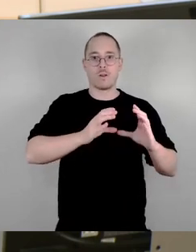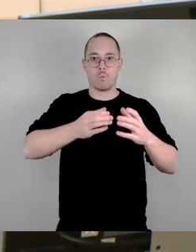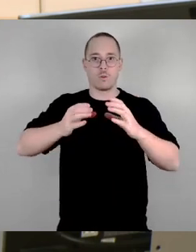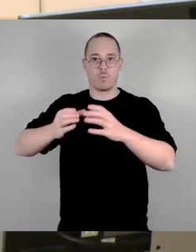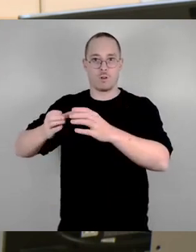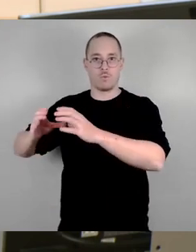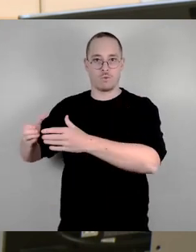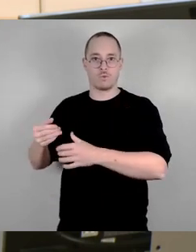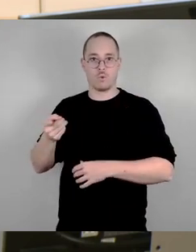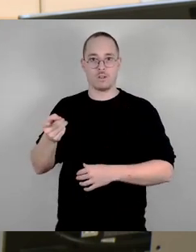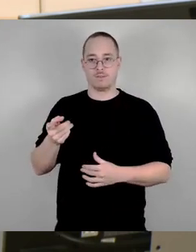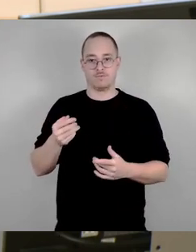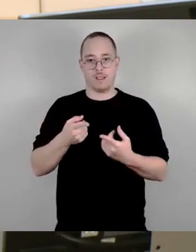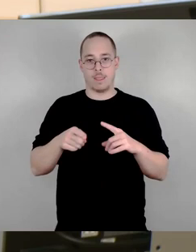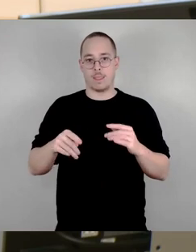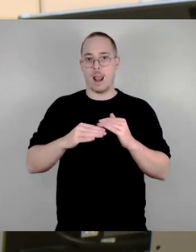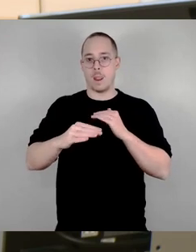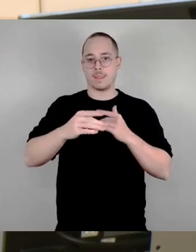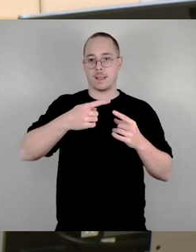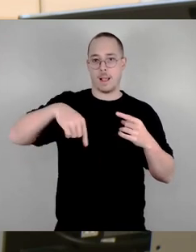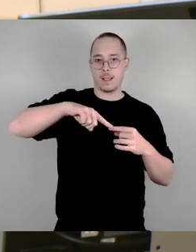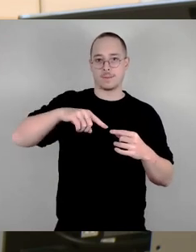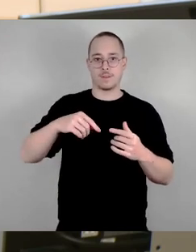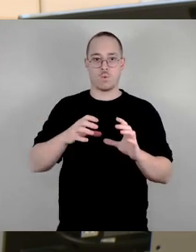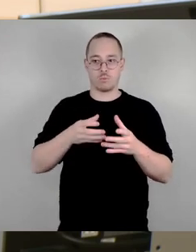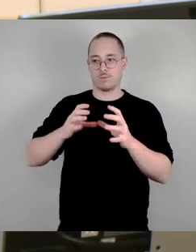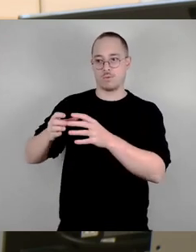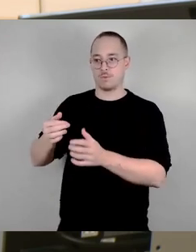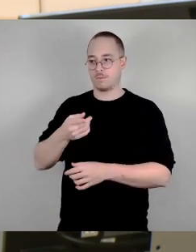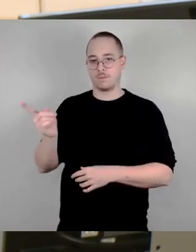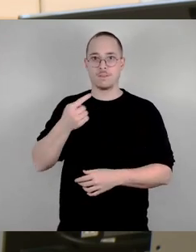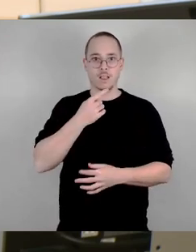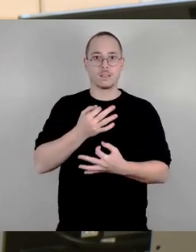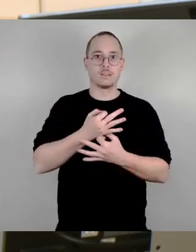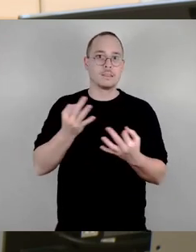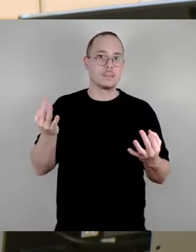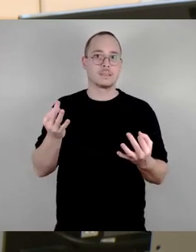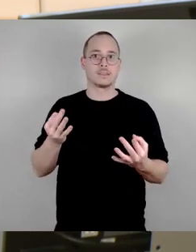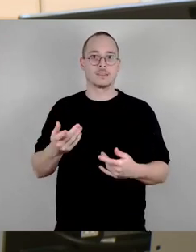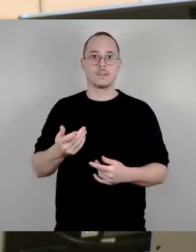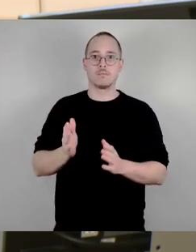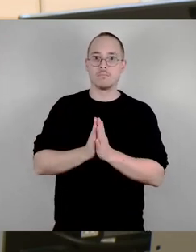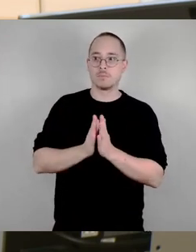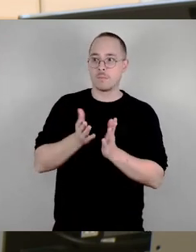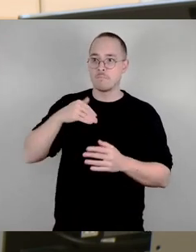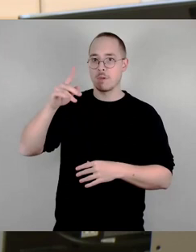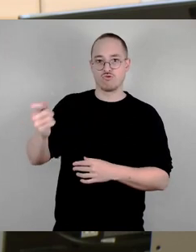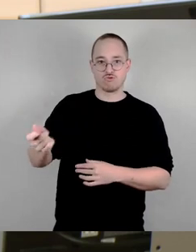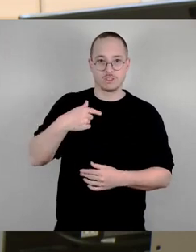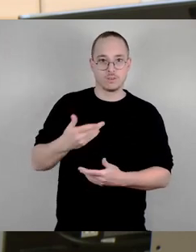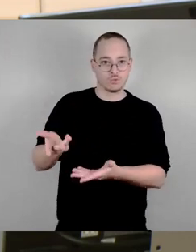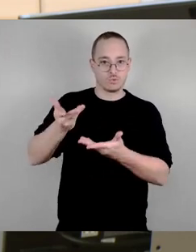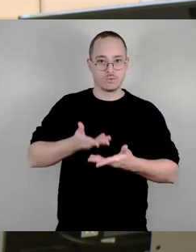also andere Landkreise, andere Kommunen, die eben explizit nicht gesagt hat, bitte schickt uns mehr, als wir müssen. Nur Dresden